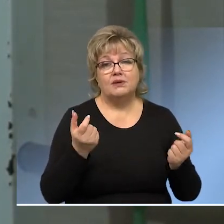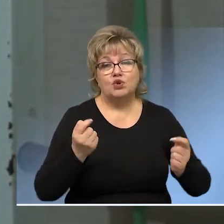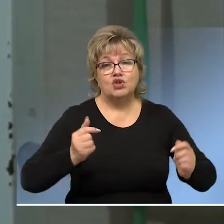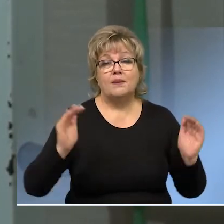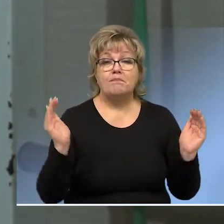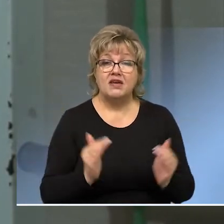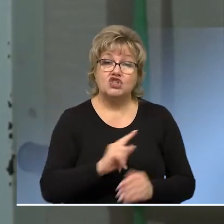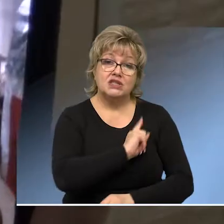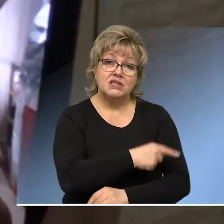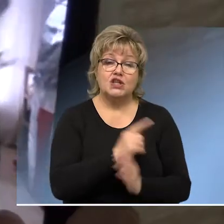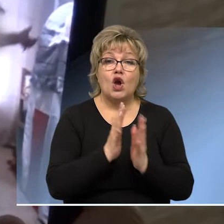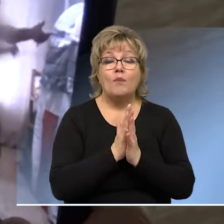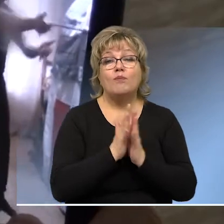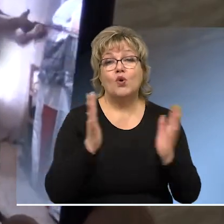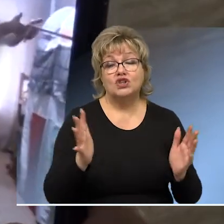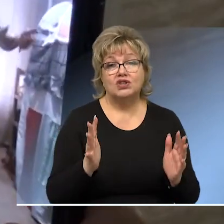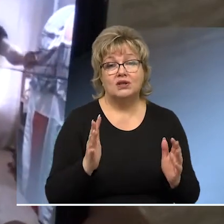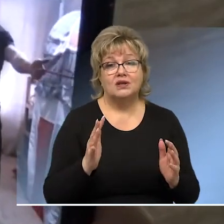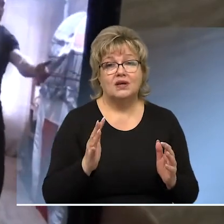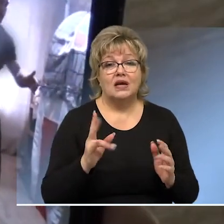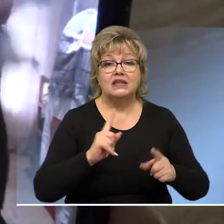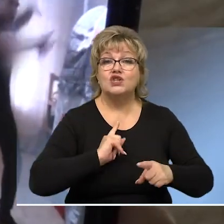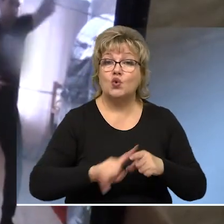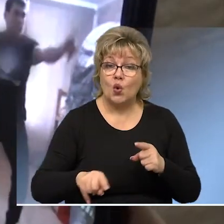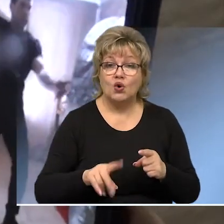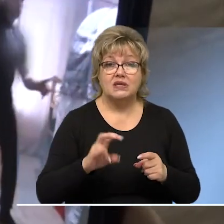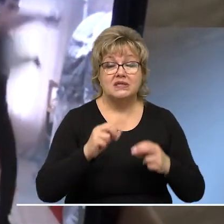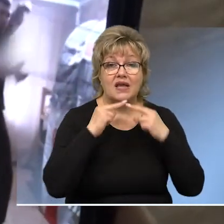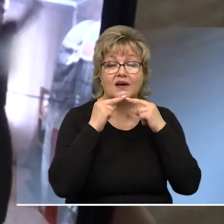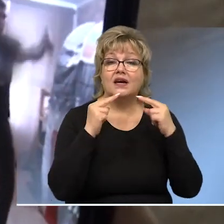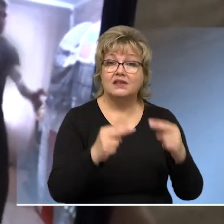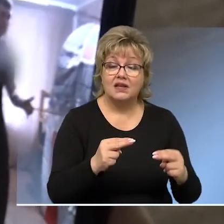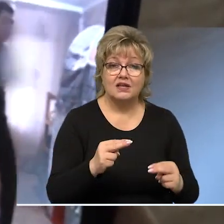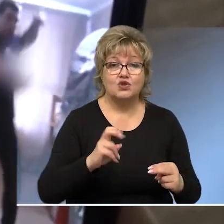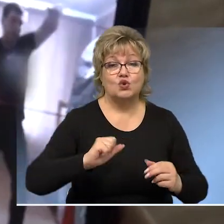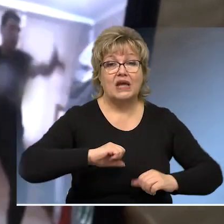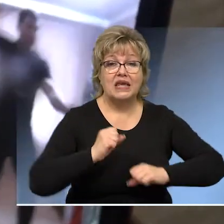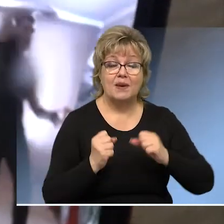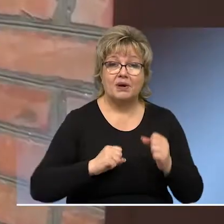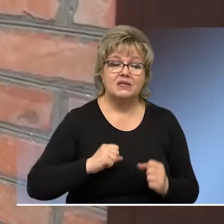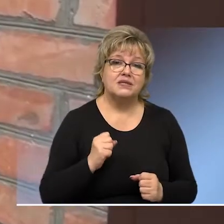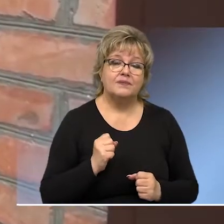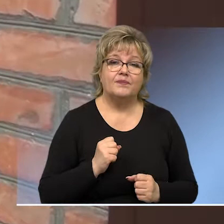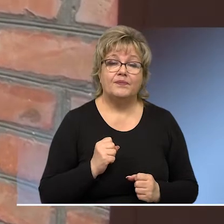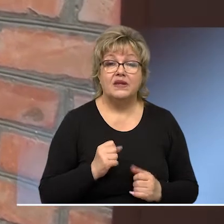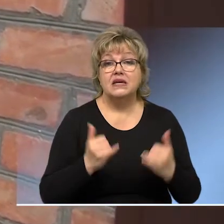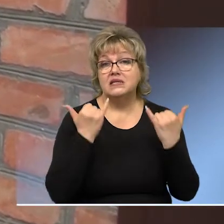скоростно-силовые, менее-меньше силы, больше упражнений на скорость, на координацию, на гибкость.